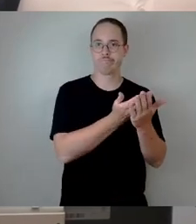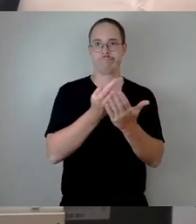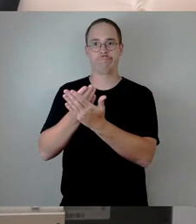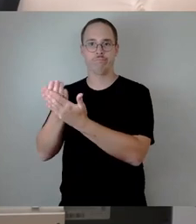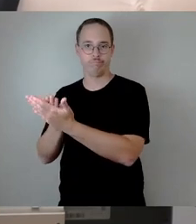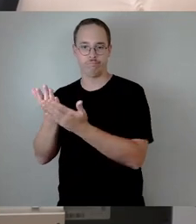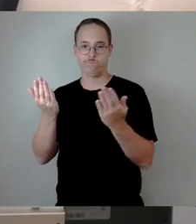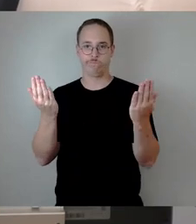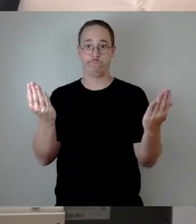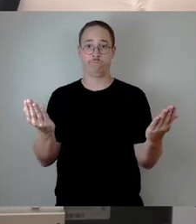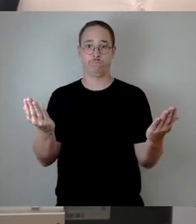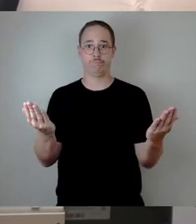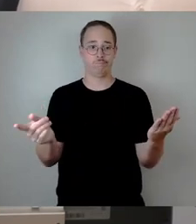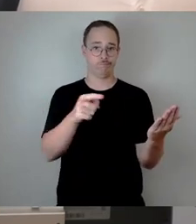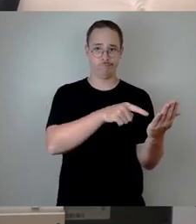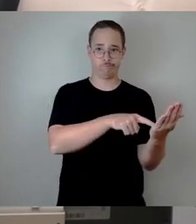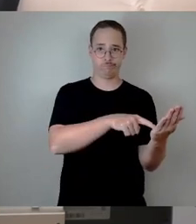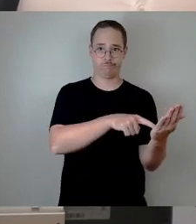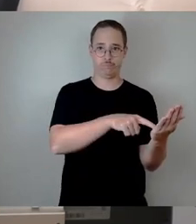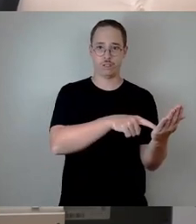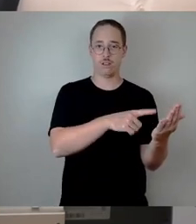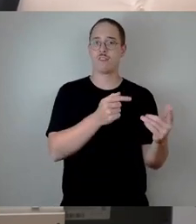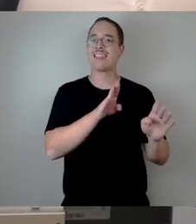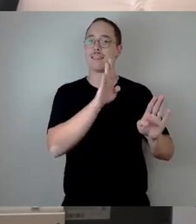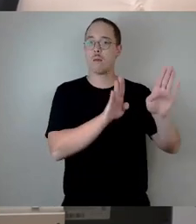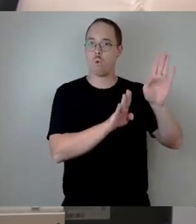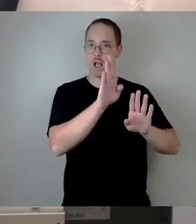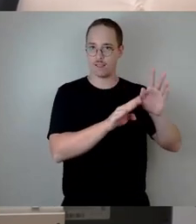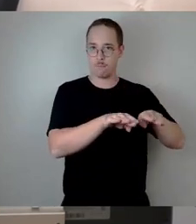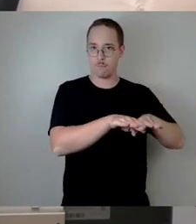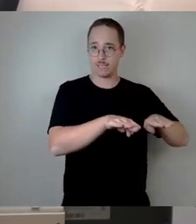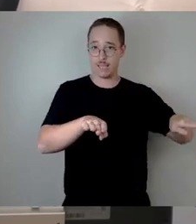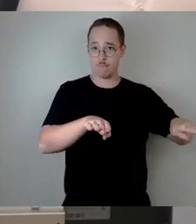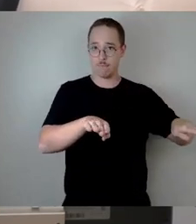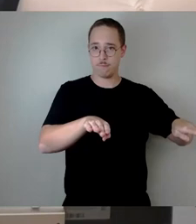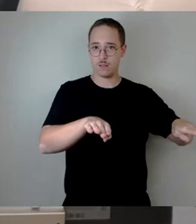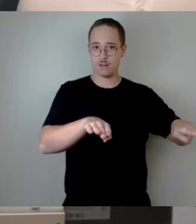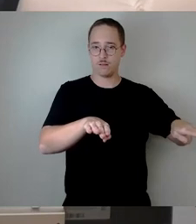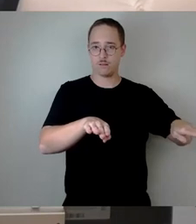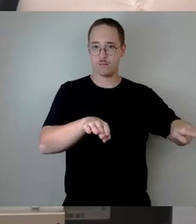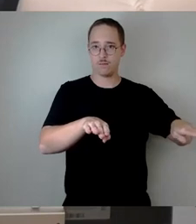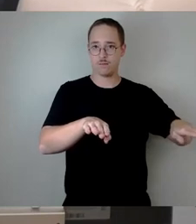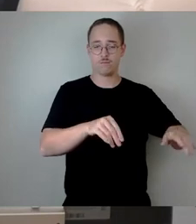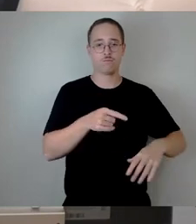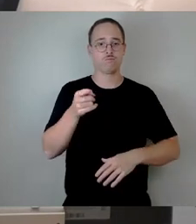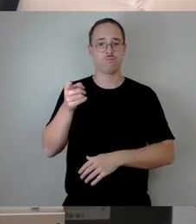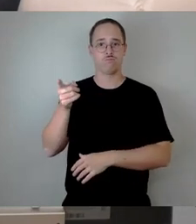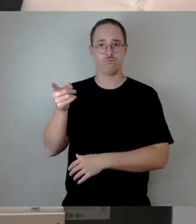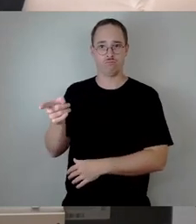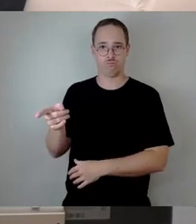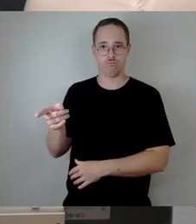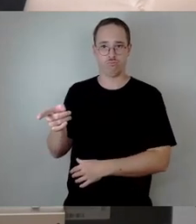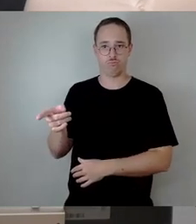nämlich zum einen das Demokratieprinzip und zum anderen die Gewährleistung der